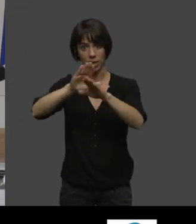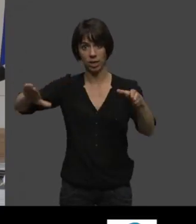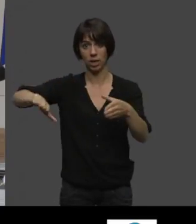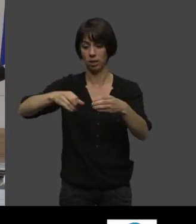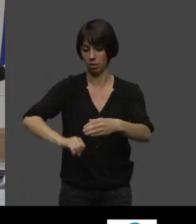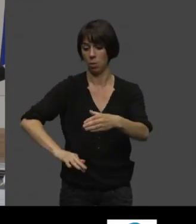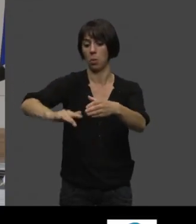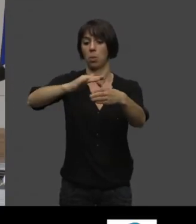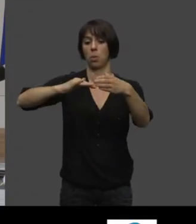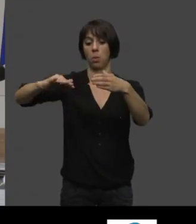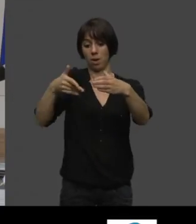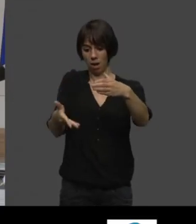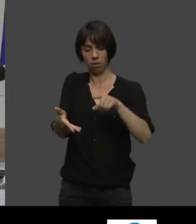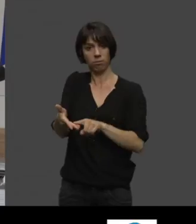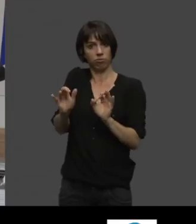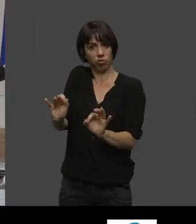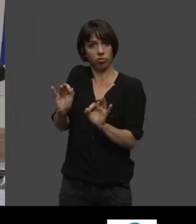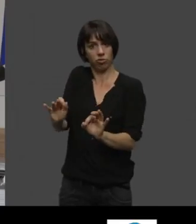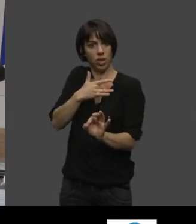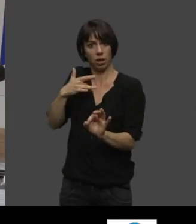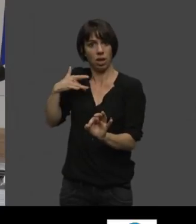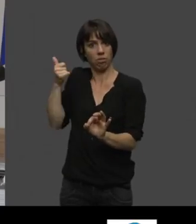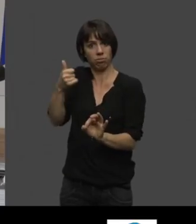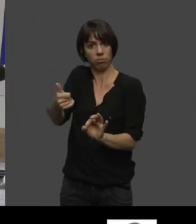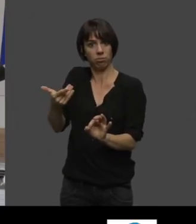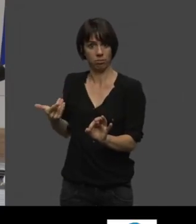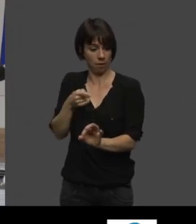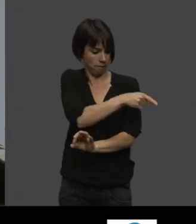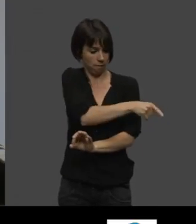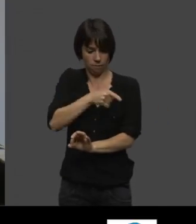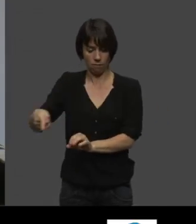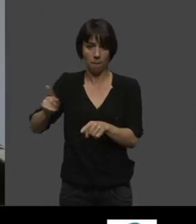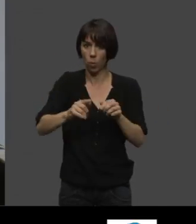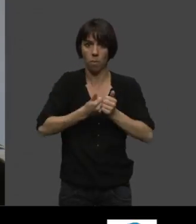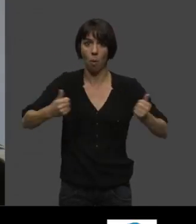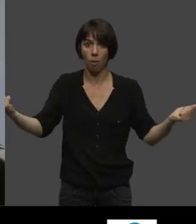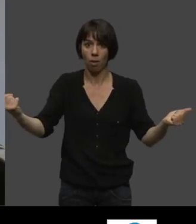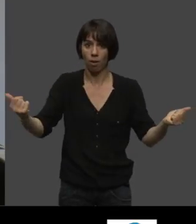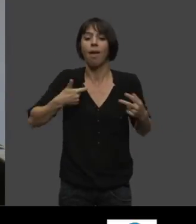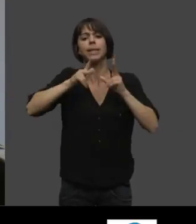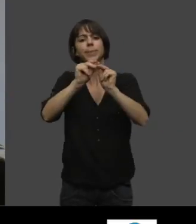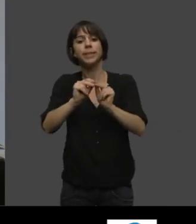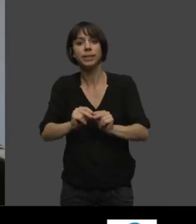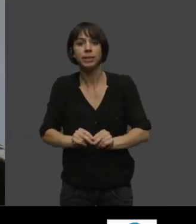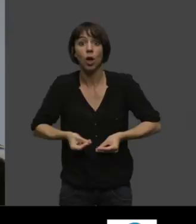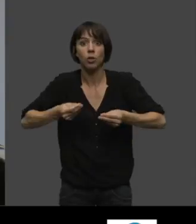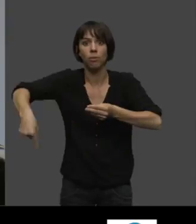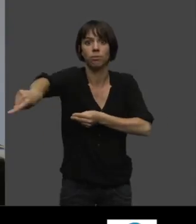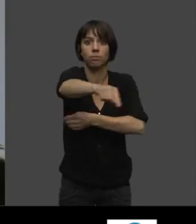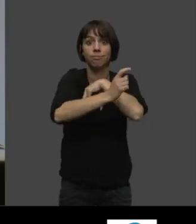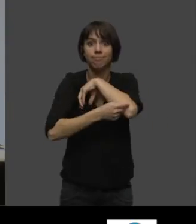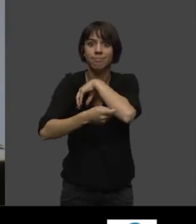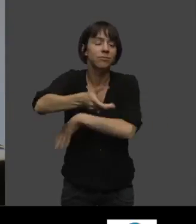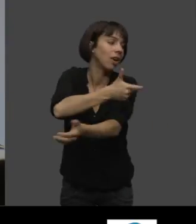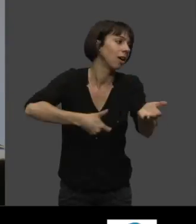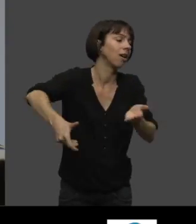a deux produits complètement différents. Et à partir de ça, ça a été formidable. Ça a été formidable. Voilà. On